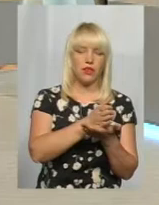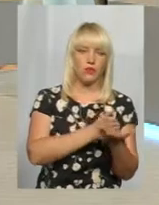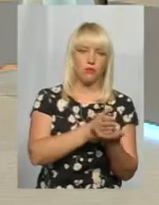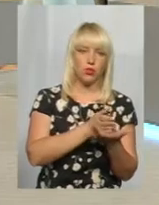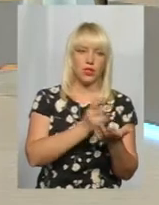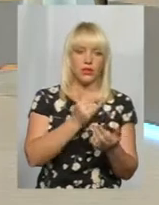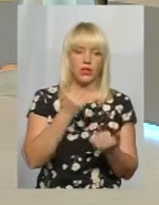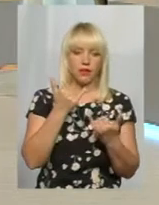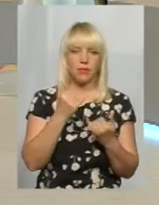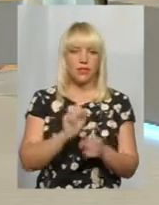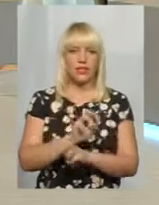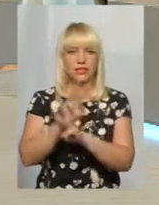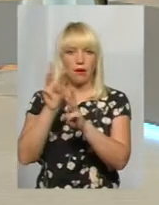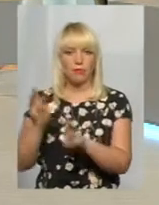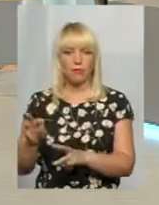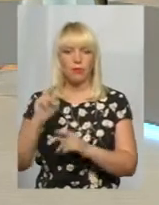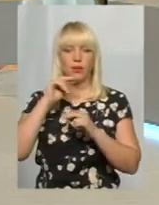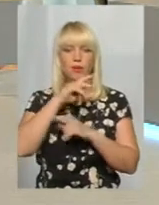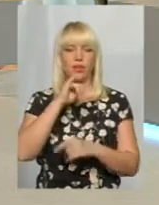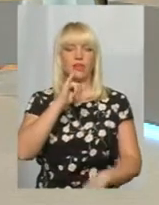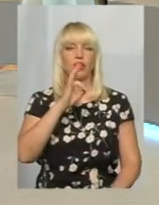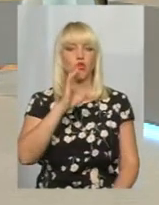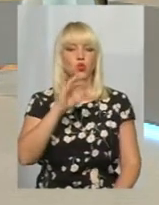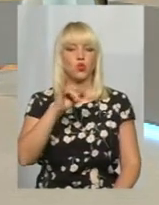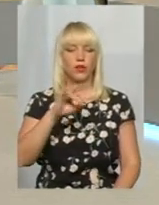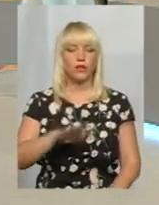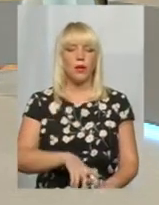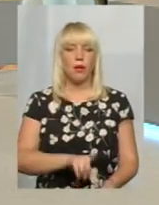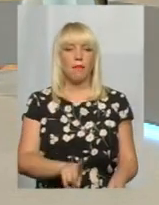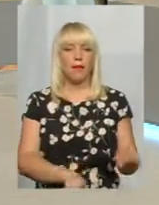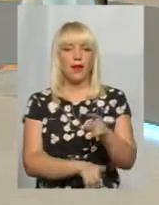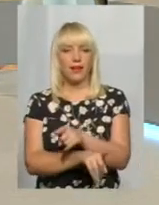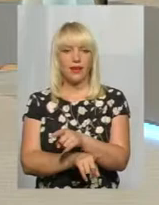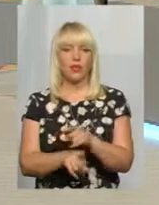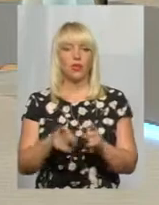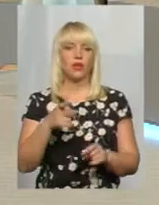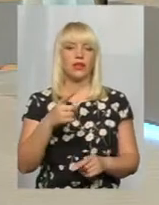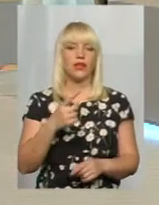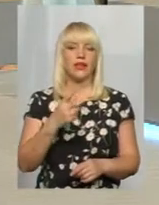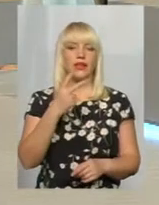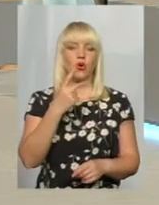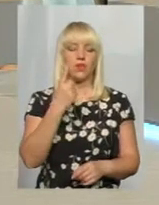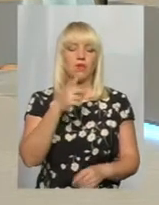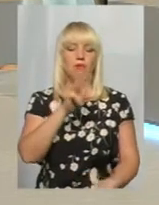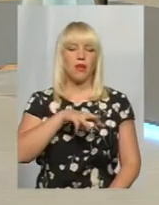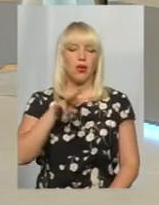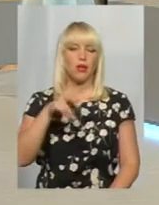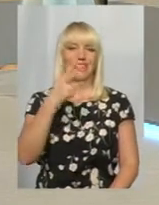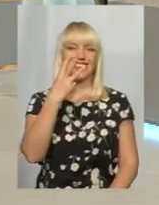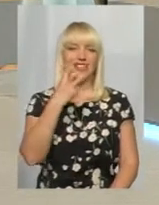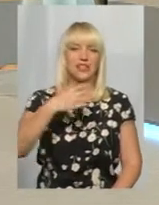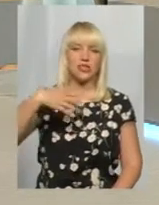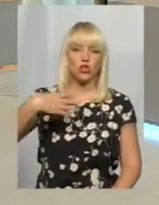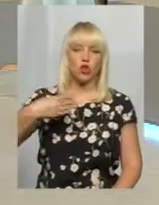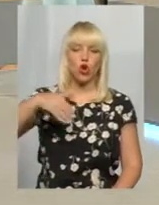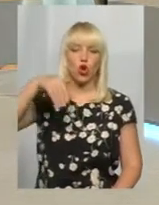теперішній на забезпечення препаратами інсуліну. Перекинули 1 мільйон 340 тисяч. Це буквально сьогодні відбулося.